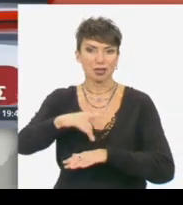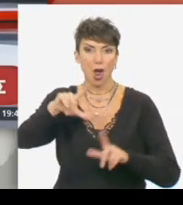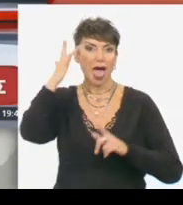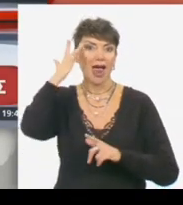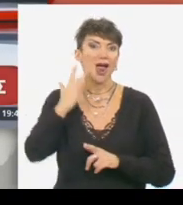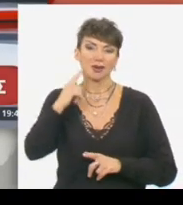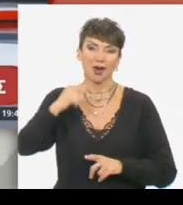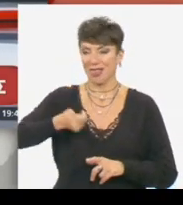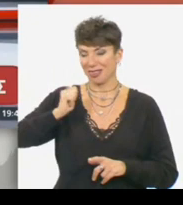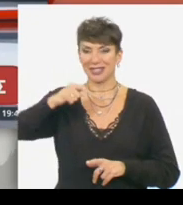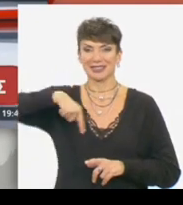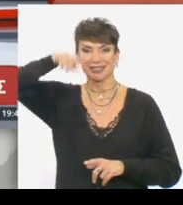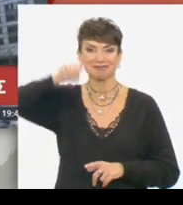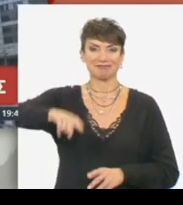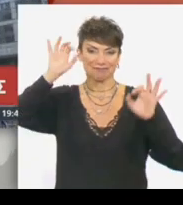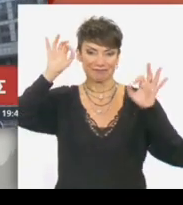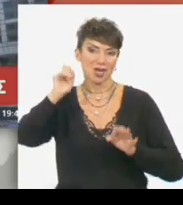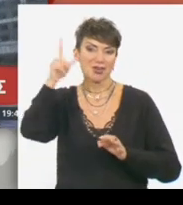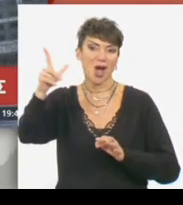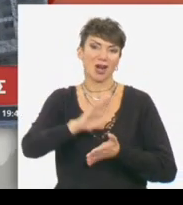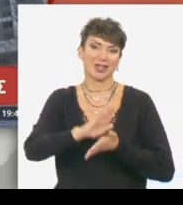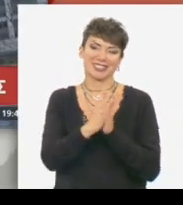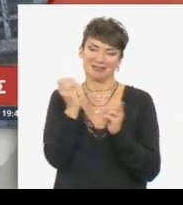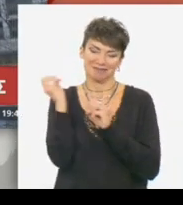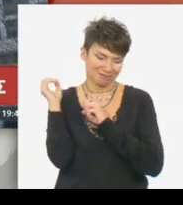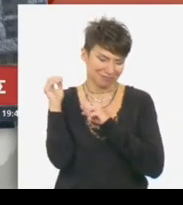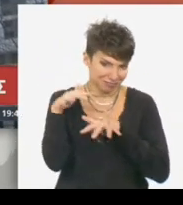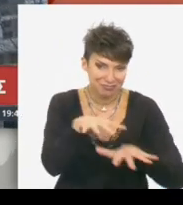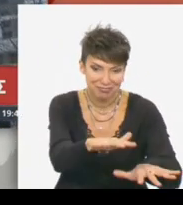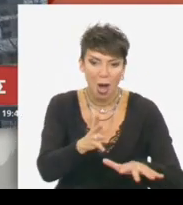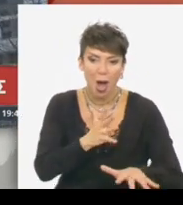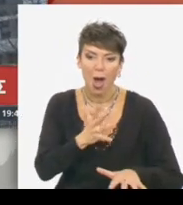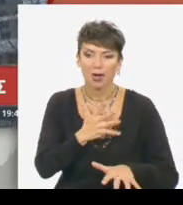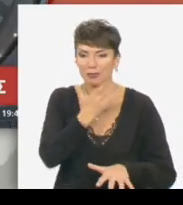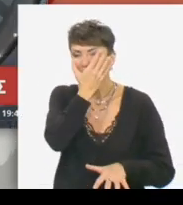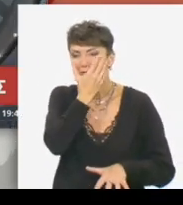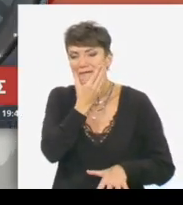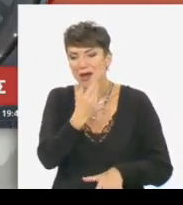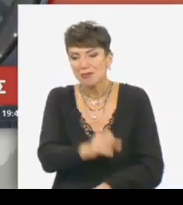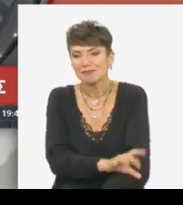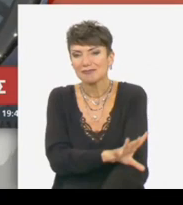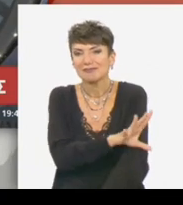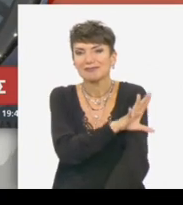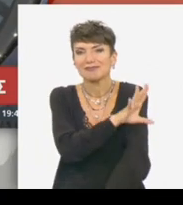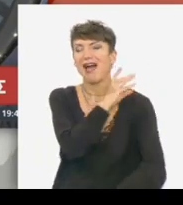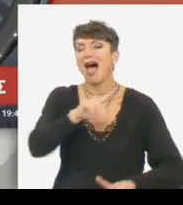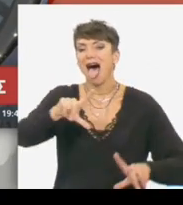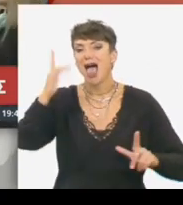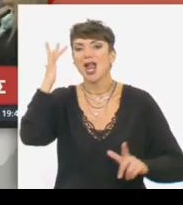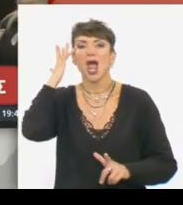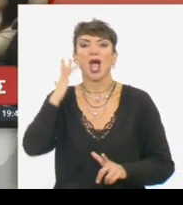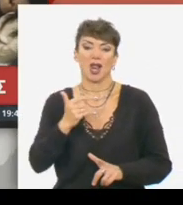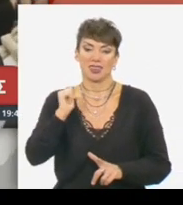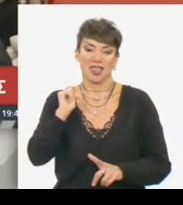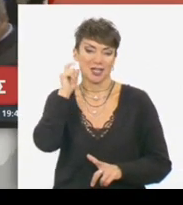ανήμερα της γιορτής του Αγίου Νικολάου. Αντώνη, κυρίες και κύριοι, μια μεγάλη μέρα μέσα σε κλίμα βαθιάς κατάνυξης για την ελληνοαμερικανική